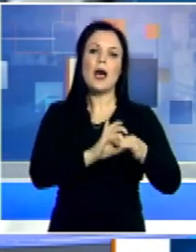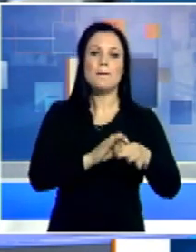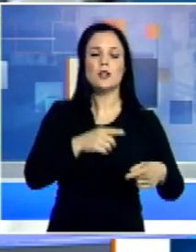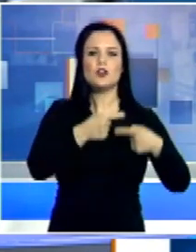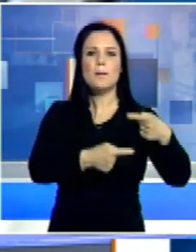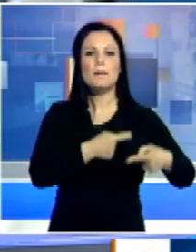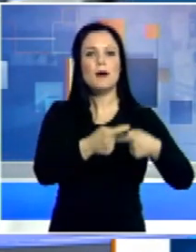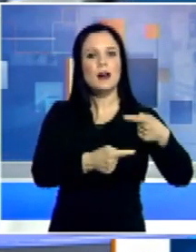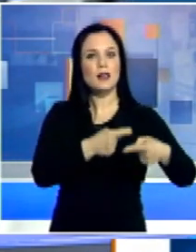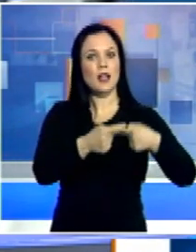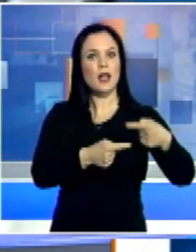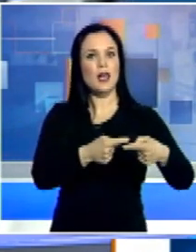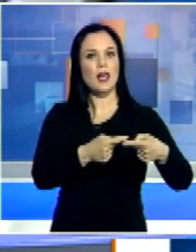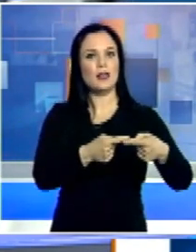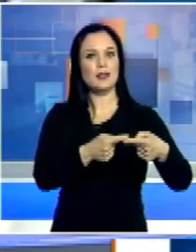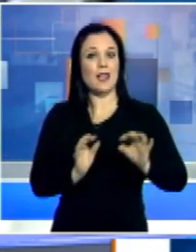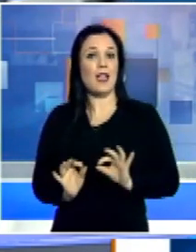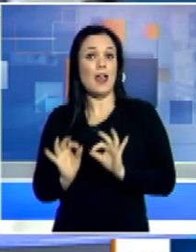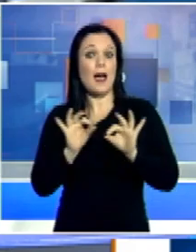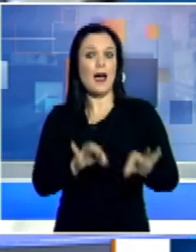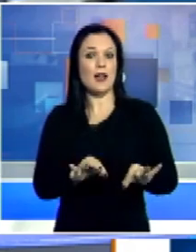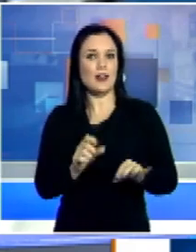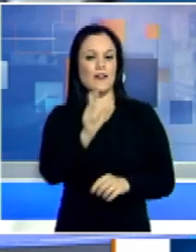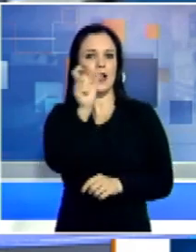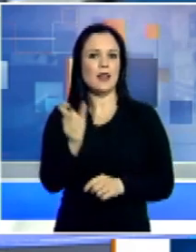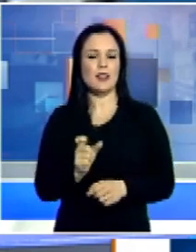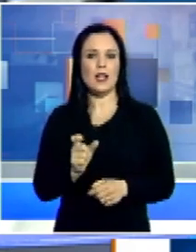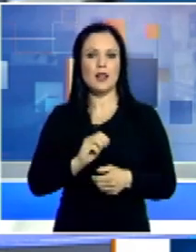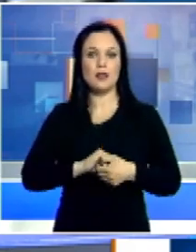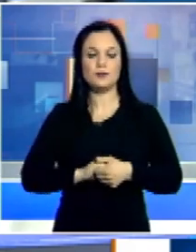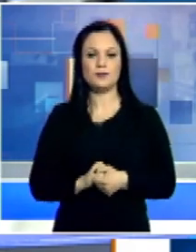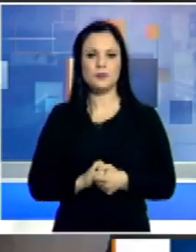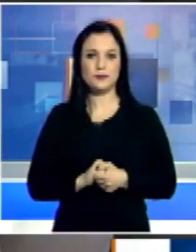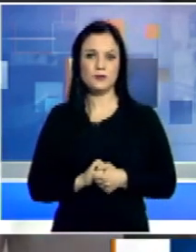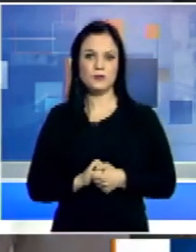che in queste ore stanno raggiungendo l'Italia. Nicoletta Suave.